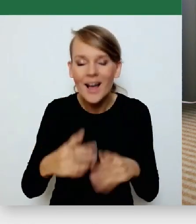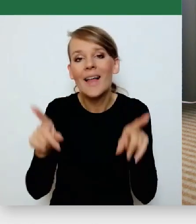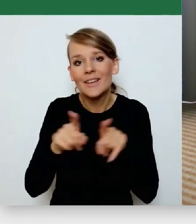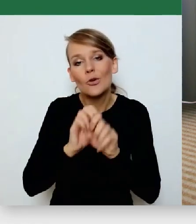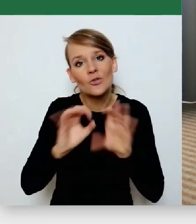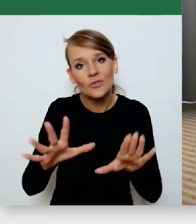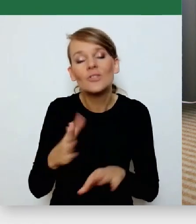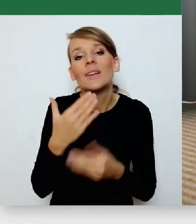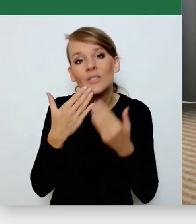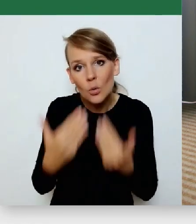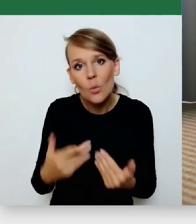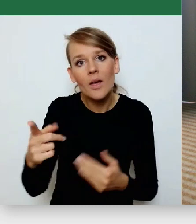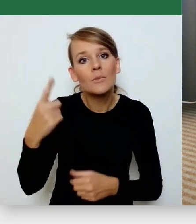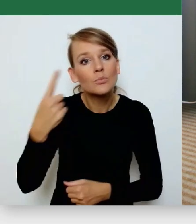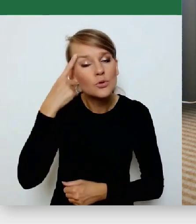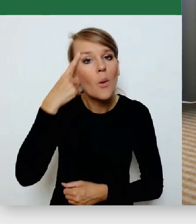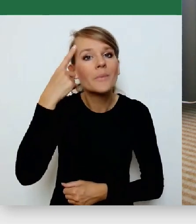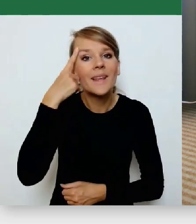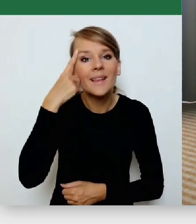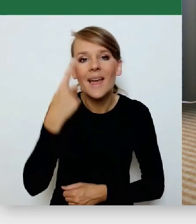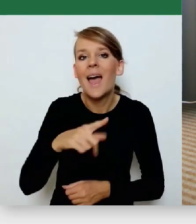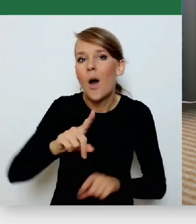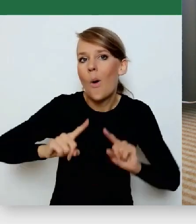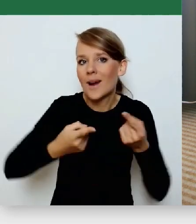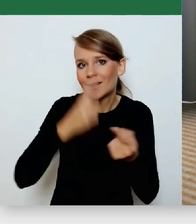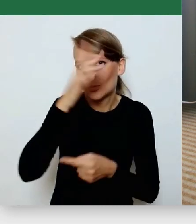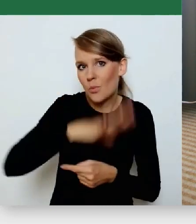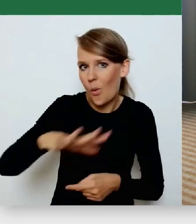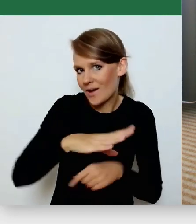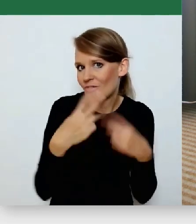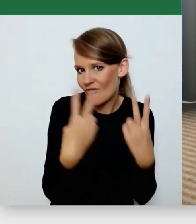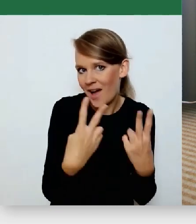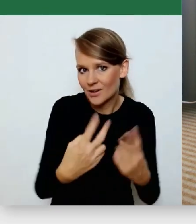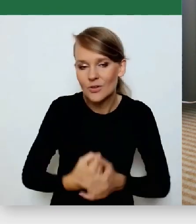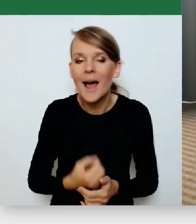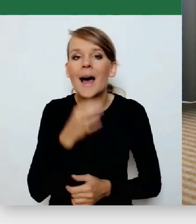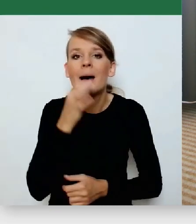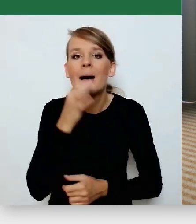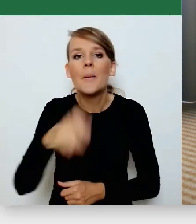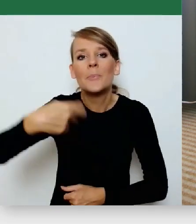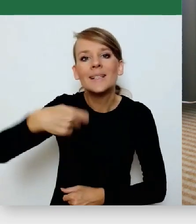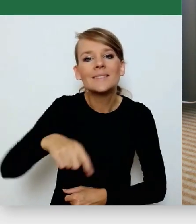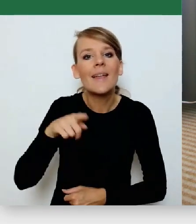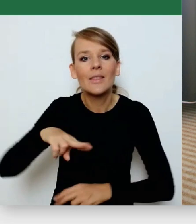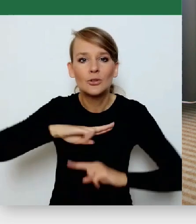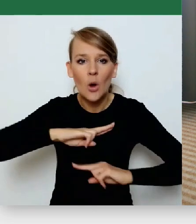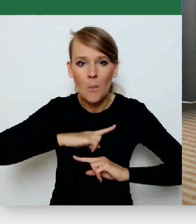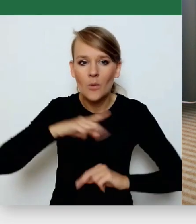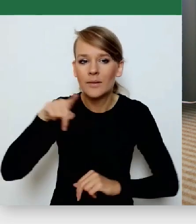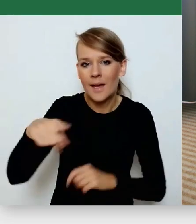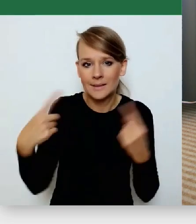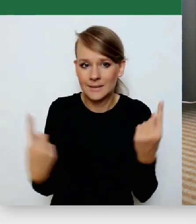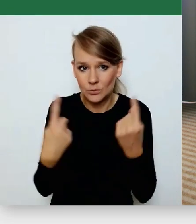za przypomnienie roli organizacji społecznych. Panie prezydencie, jak to w Sopocie wygląda, co tutaj jeszcze można